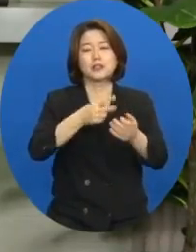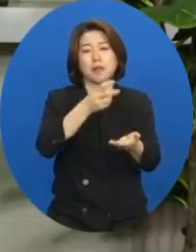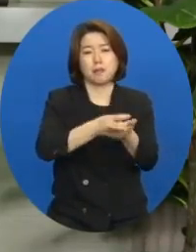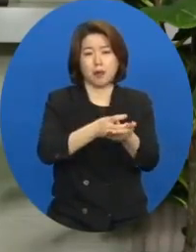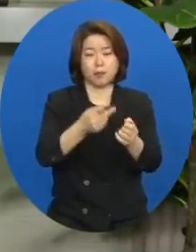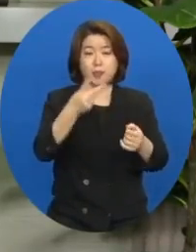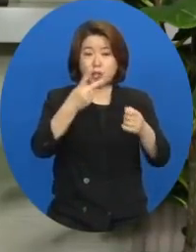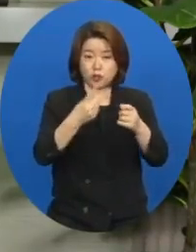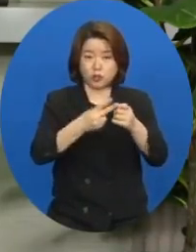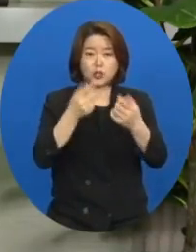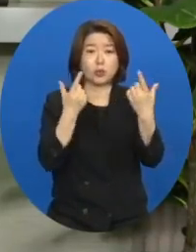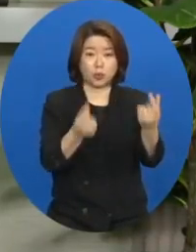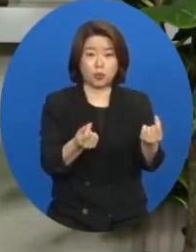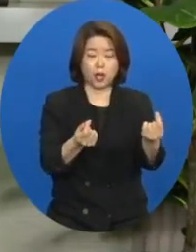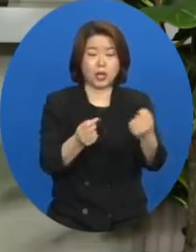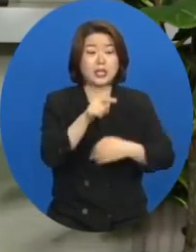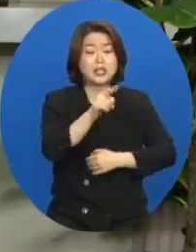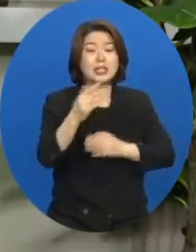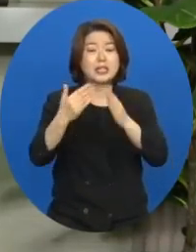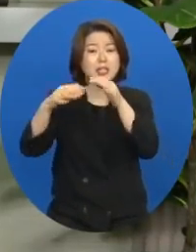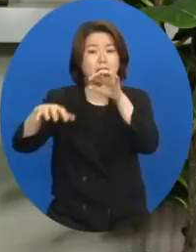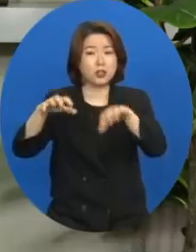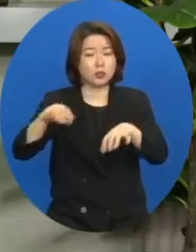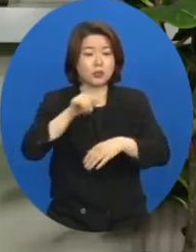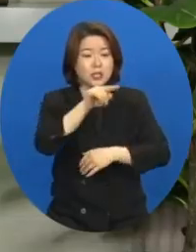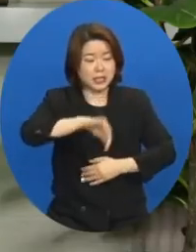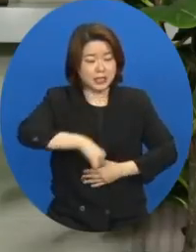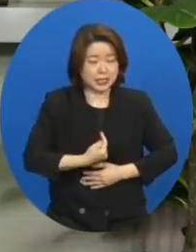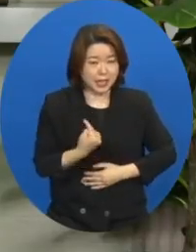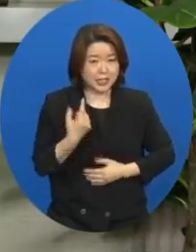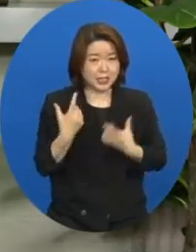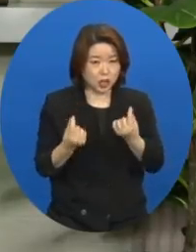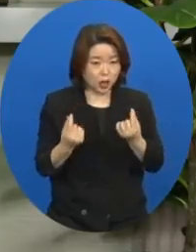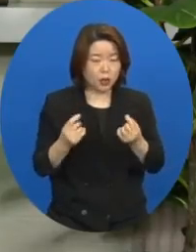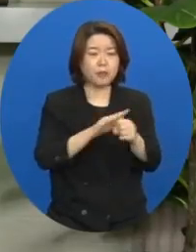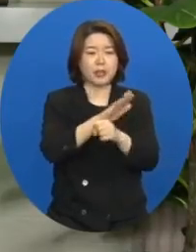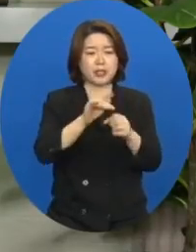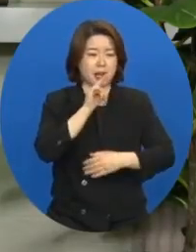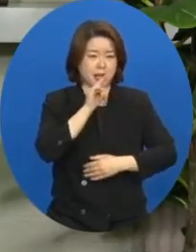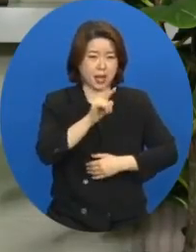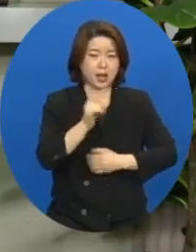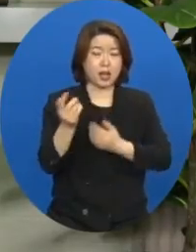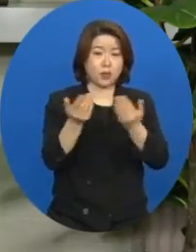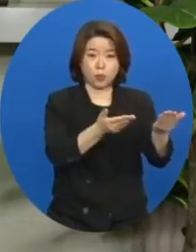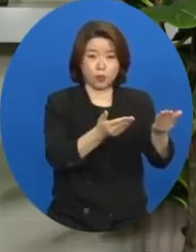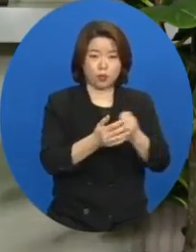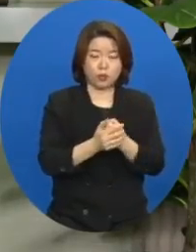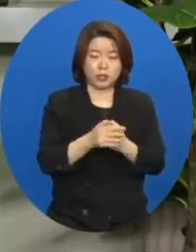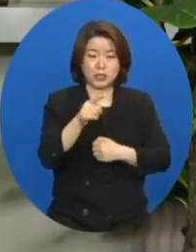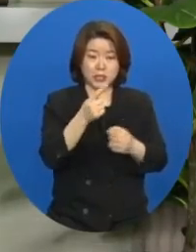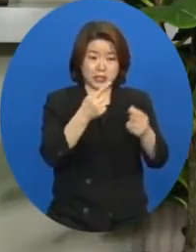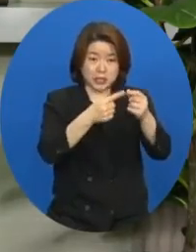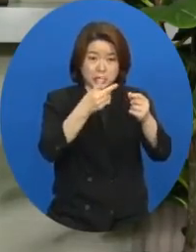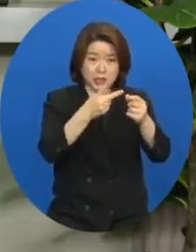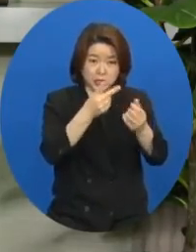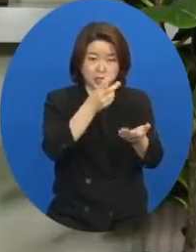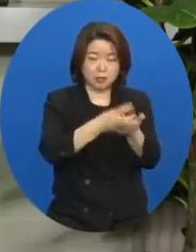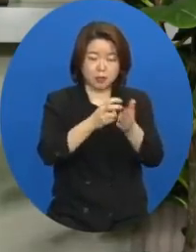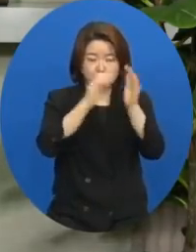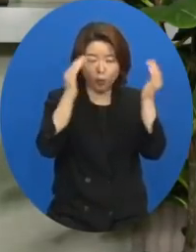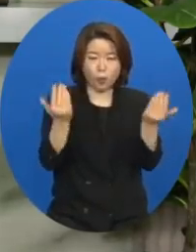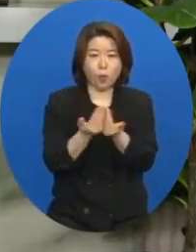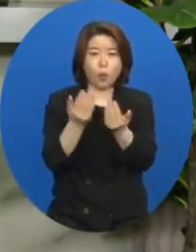둘째도 그와 같으니 내 이웃을 내 자신과 같이 사랑하라 하셨으니 이 두 계명이 온